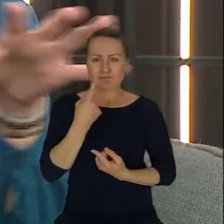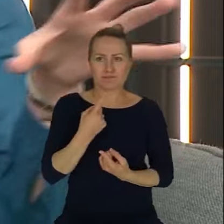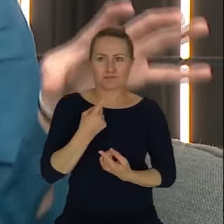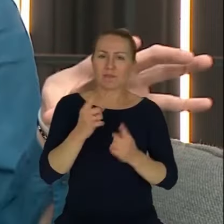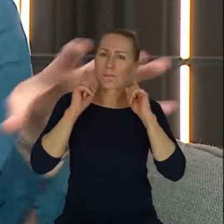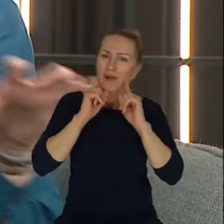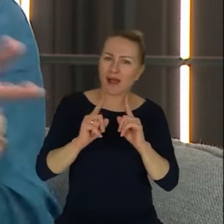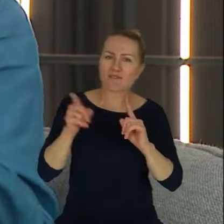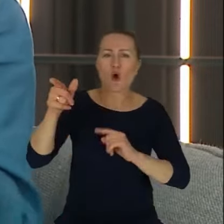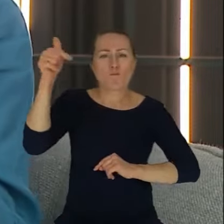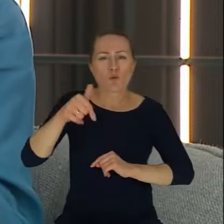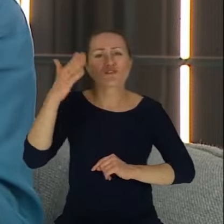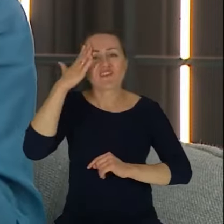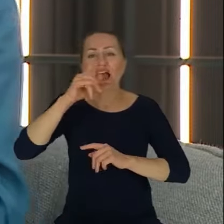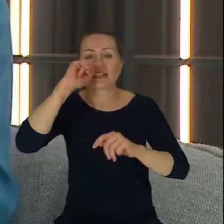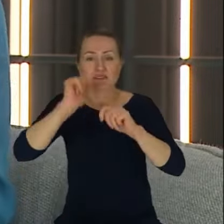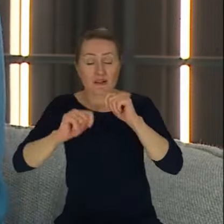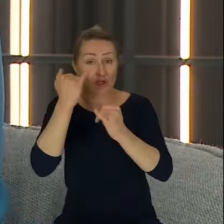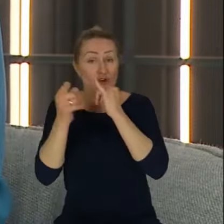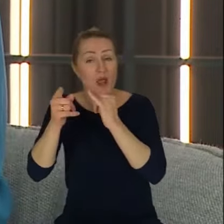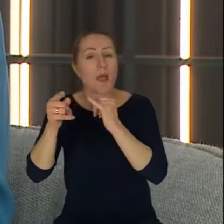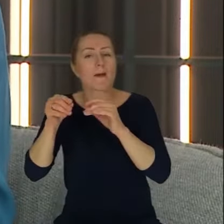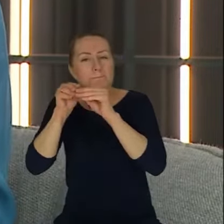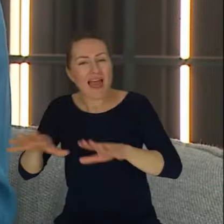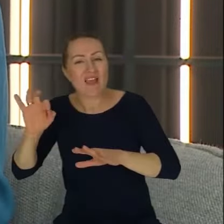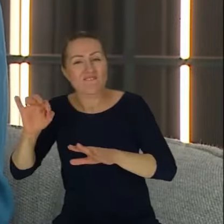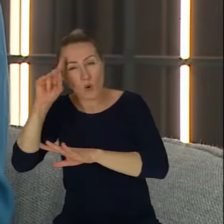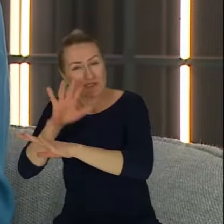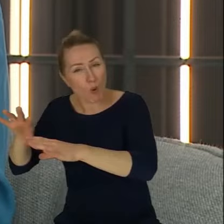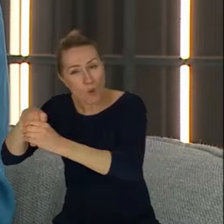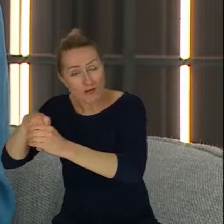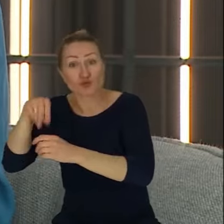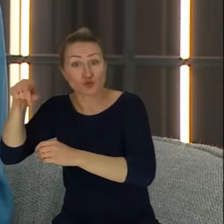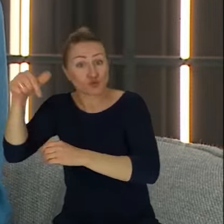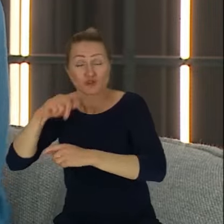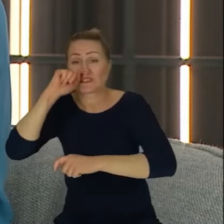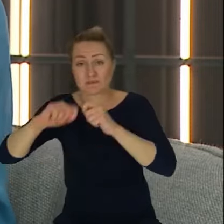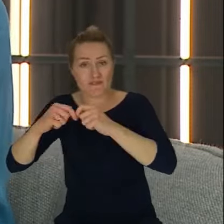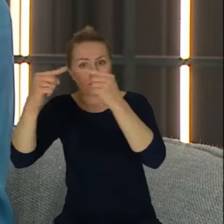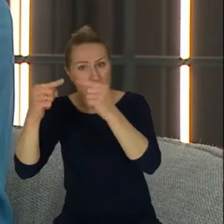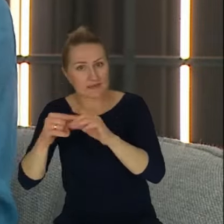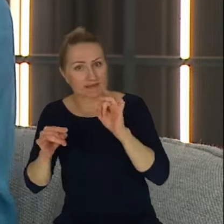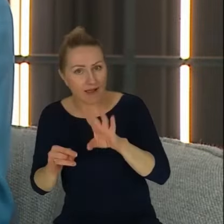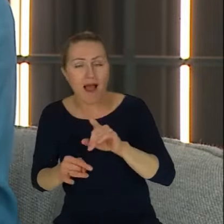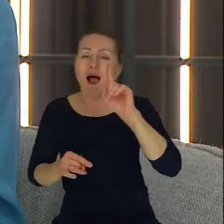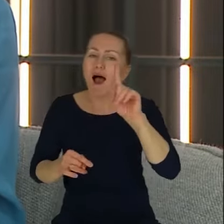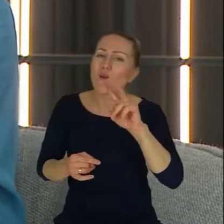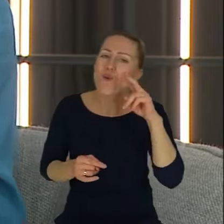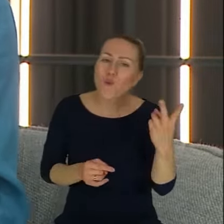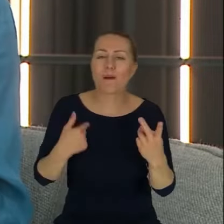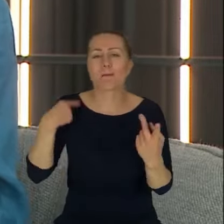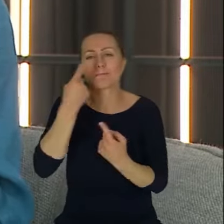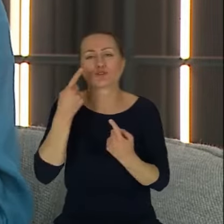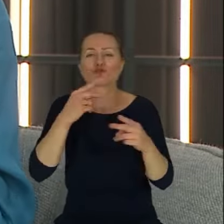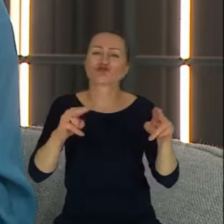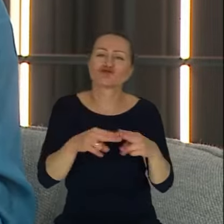tak, jeżeli to dotyczy mediów społecznościowych, ale uważam też z drugiej strony, że w dziennikarstwo i w rolę dziennikarza